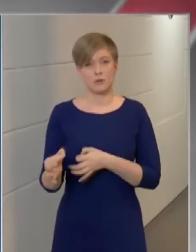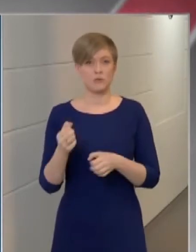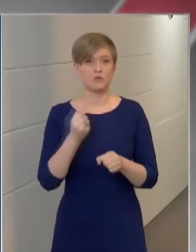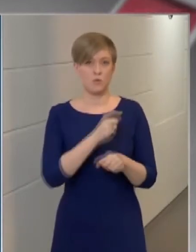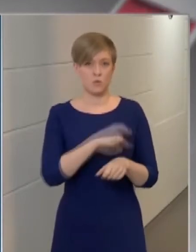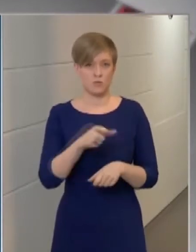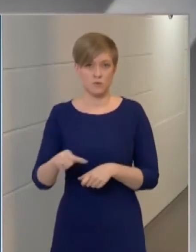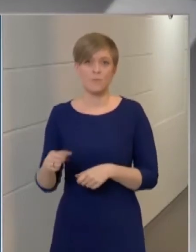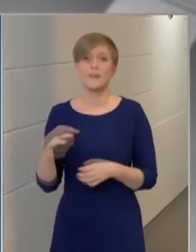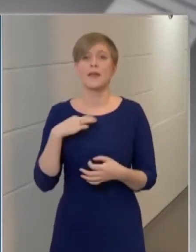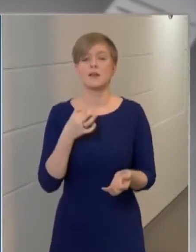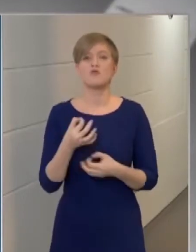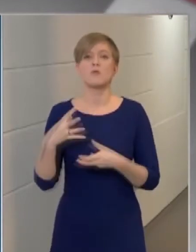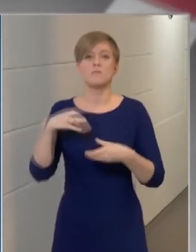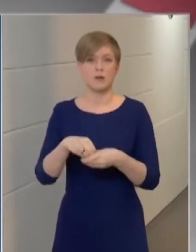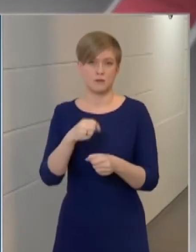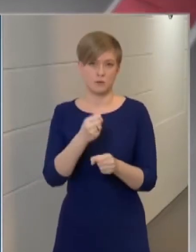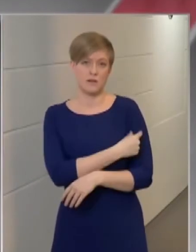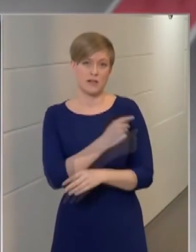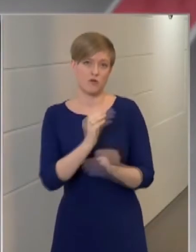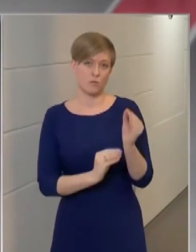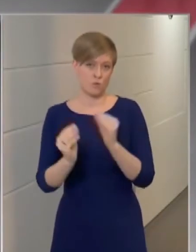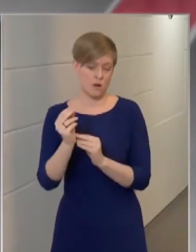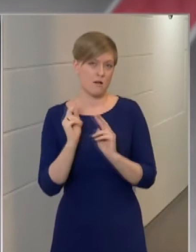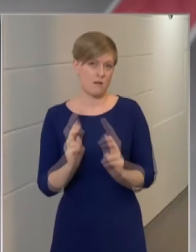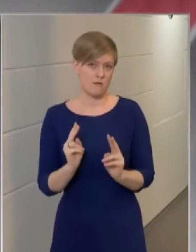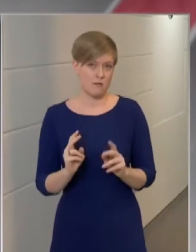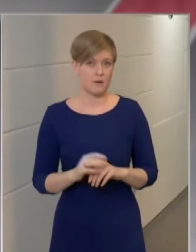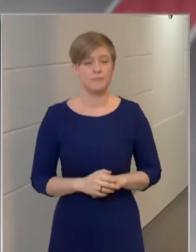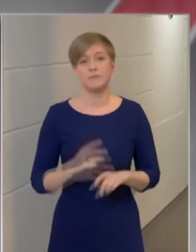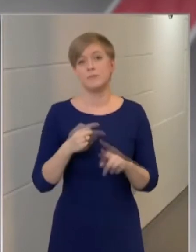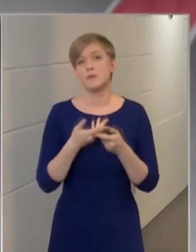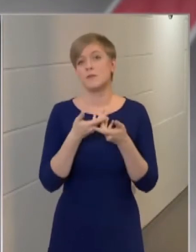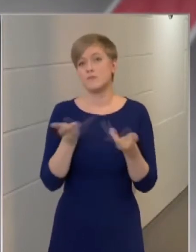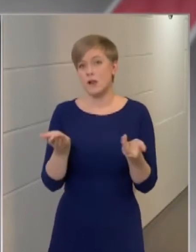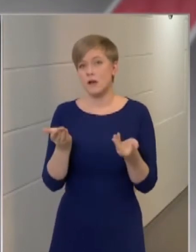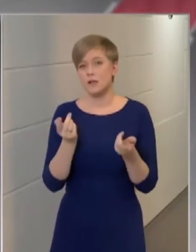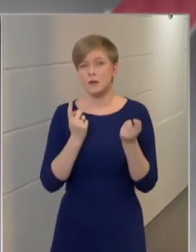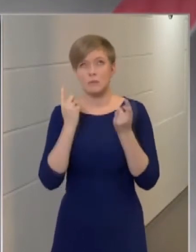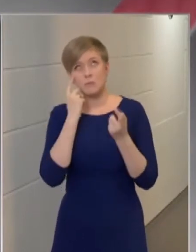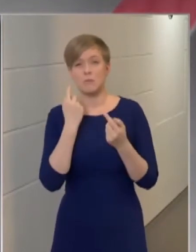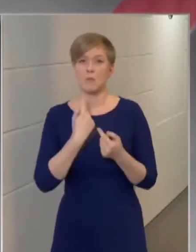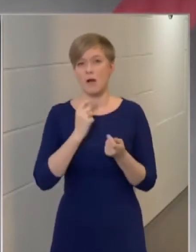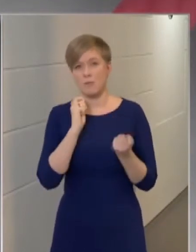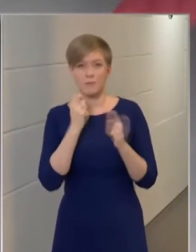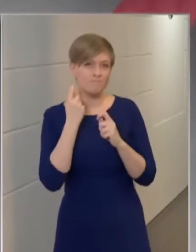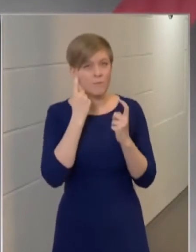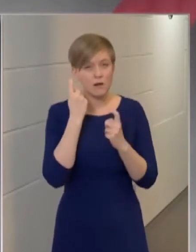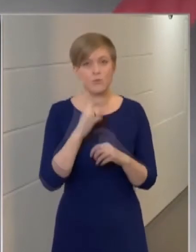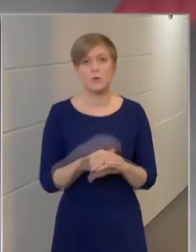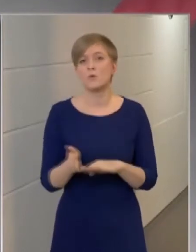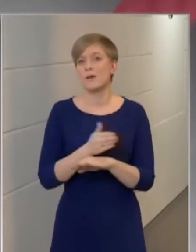különböző típusú védőoltásokat kinek lehet beadni. Az oltópontokon a Pfizer vakcinájával a legidősebbeket, az